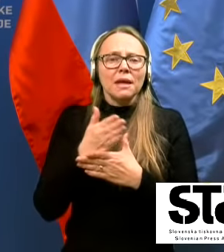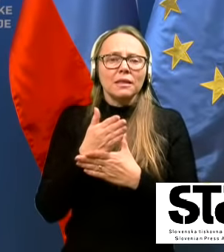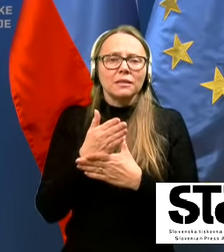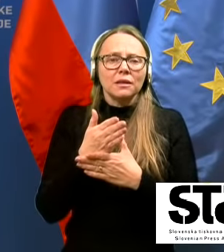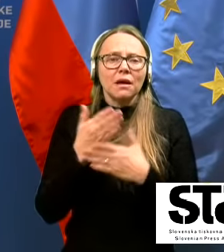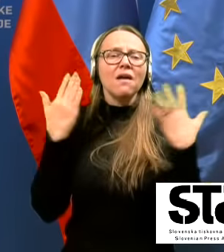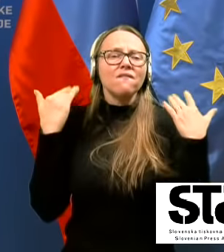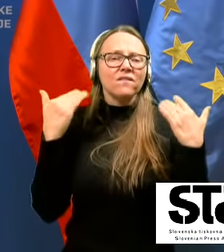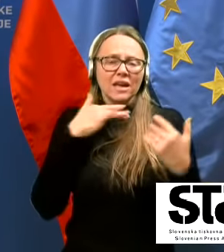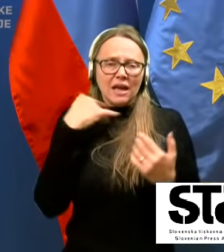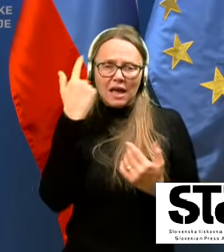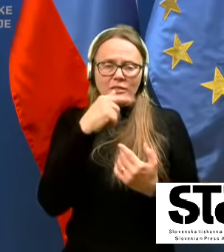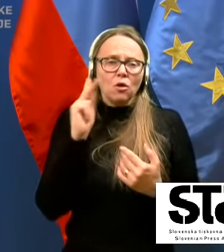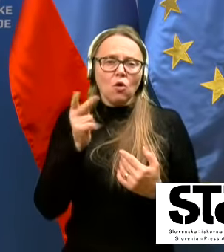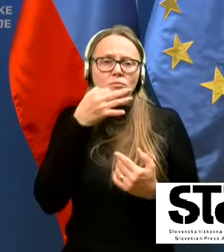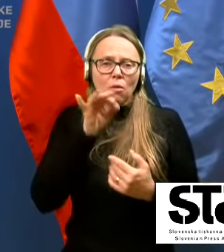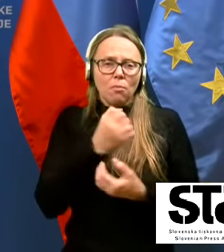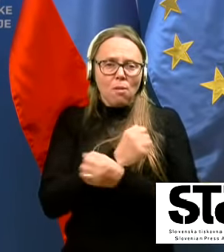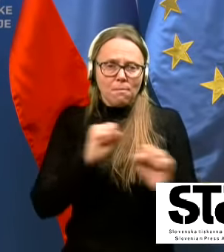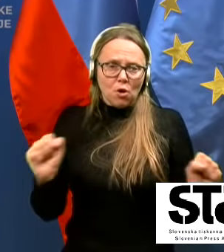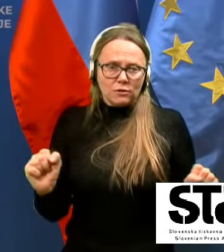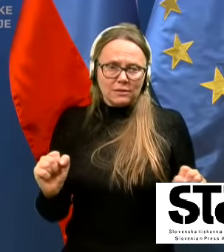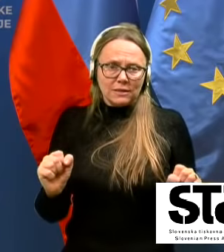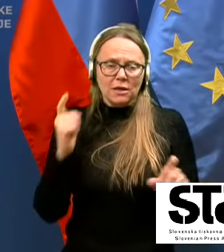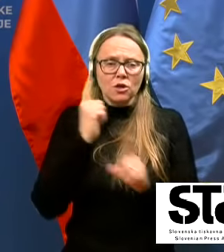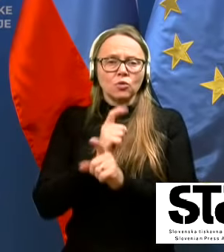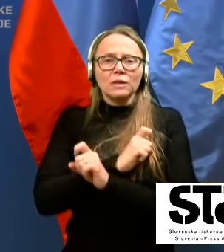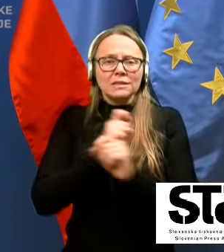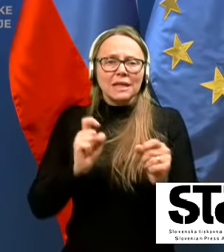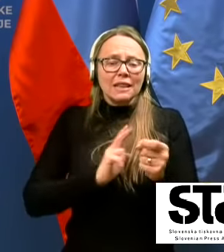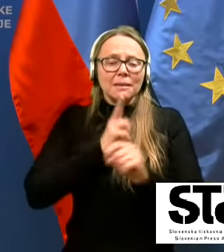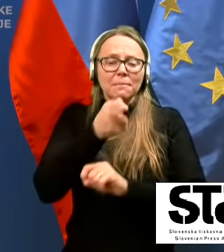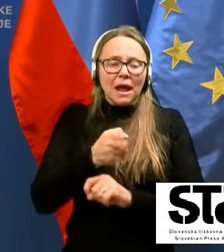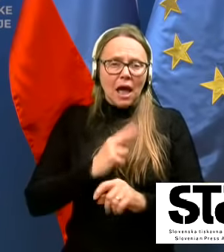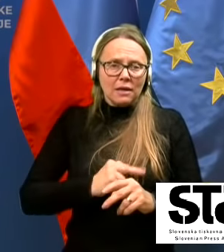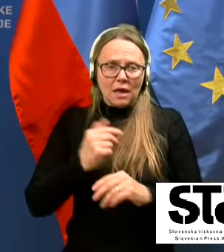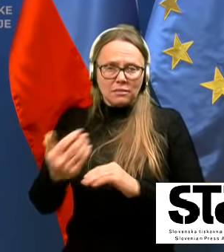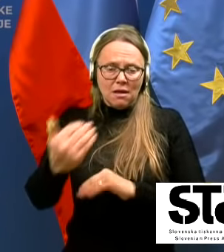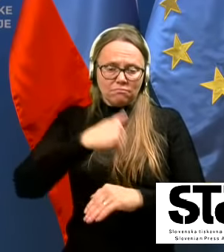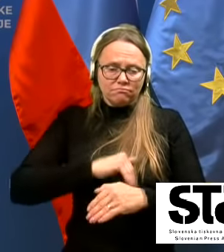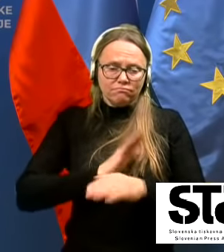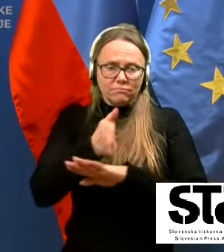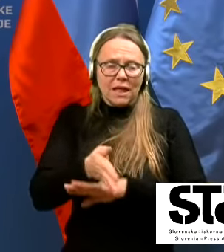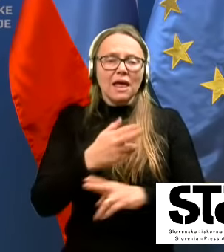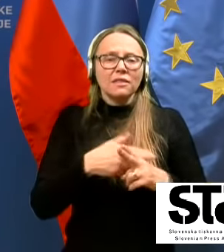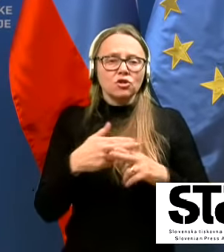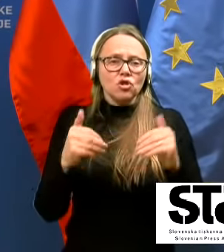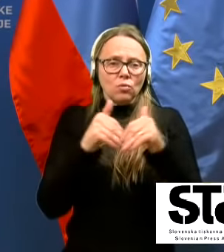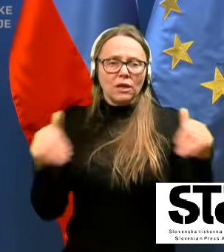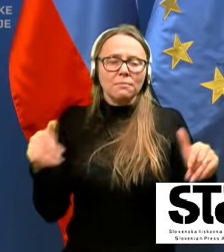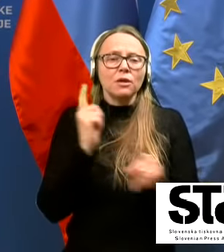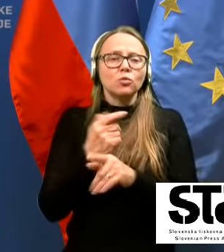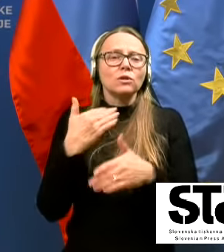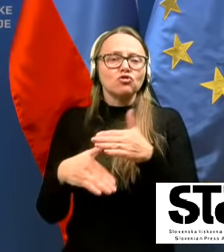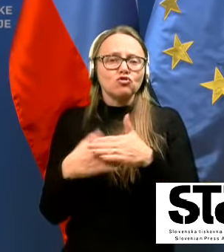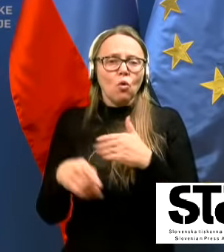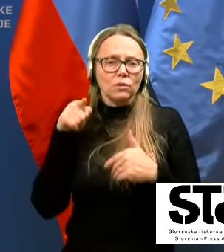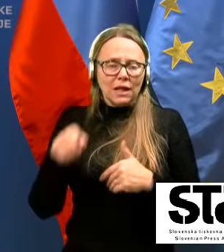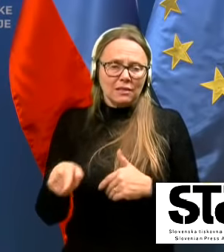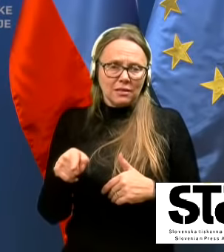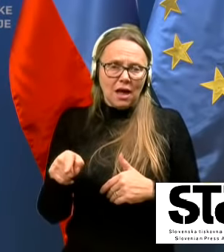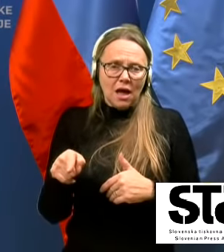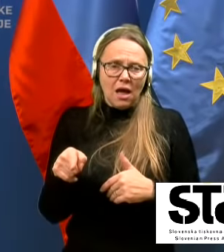ko smo bolj prosti in tudi zaradi prehajanja državnih mej, je škoda tudi ta vikend v tem delu